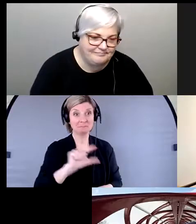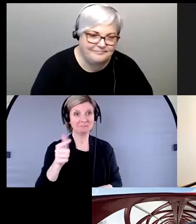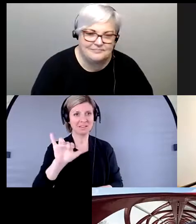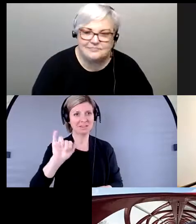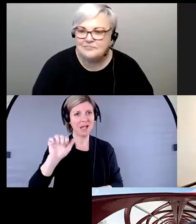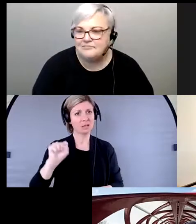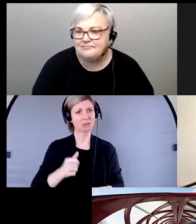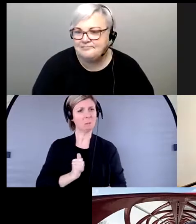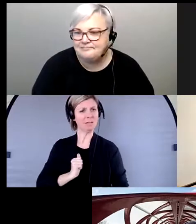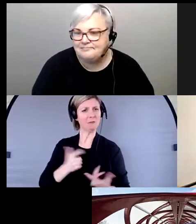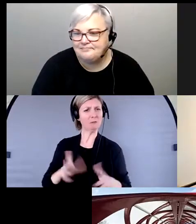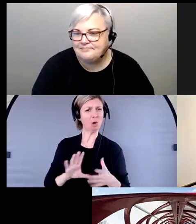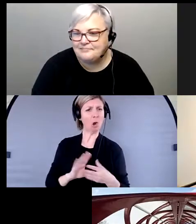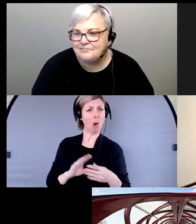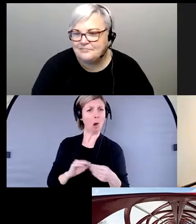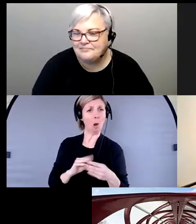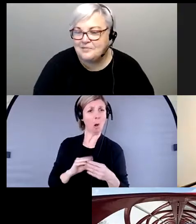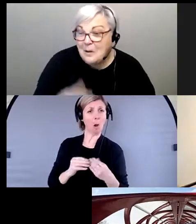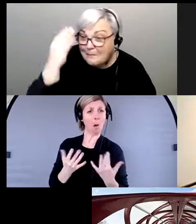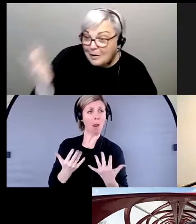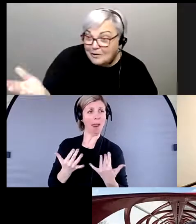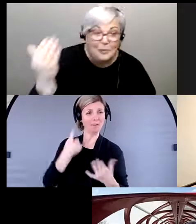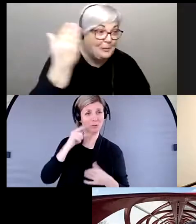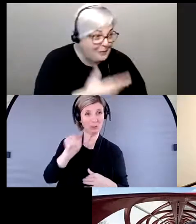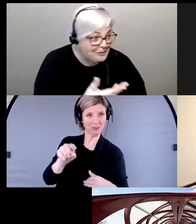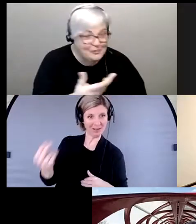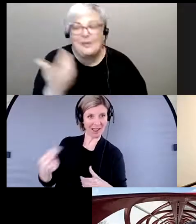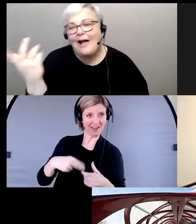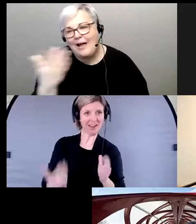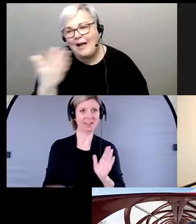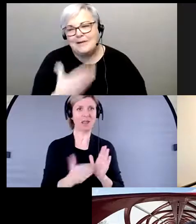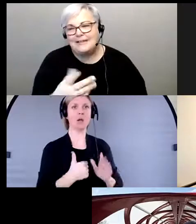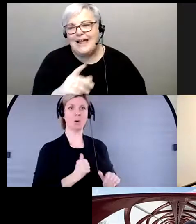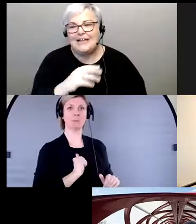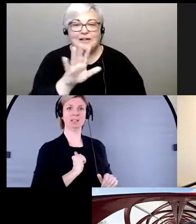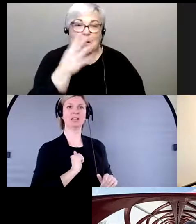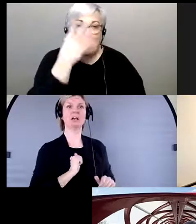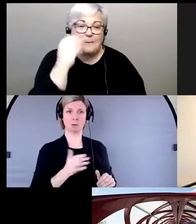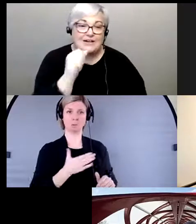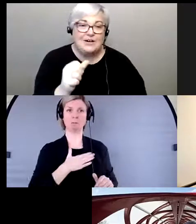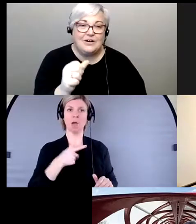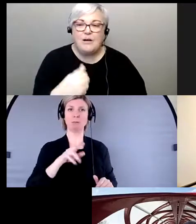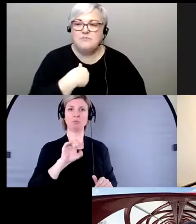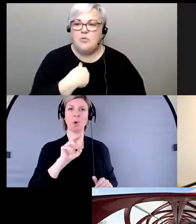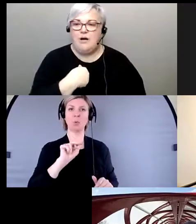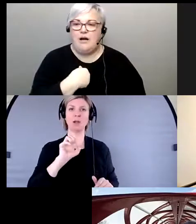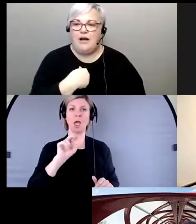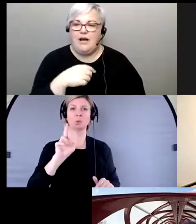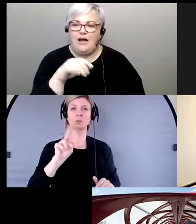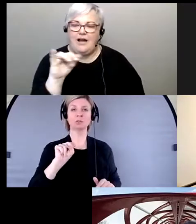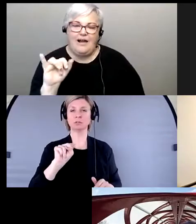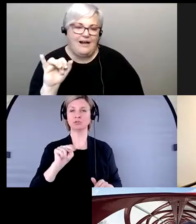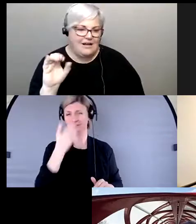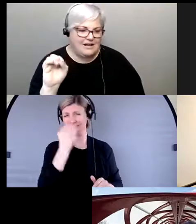Voilà. Bonjour, Yaz. Rebonjour. Merci. Et je veux juste vous rappeler que j'utilise le pronom Yel, mais merci d